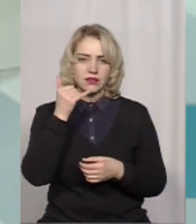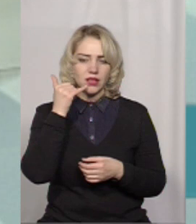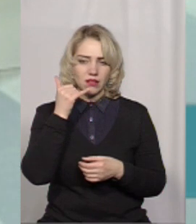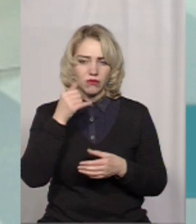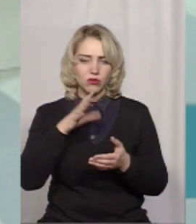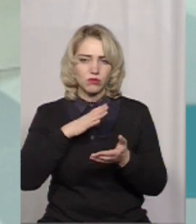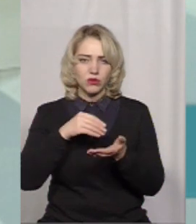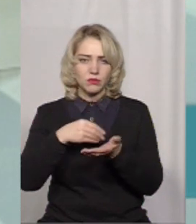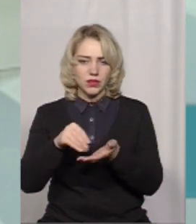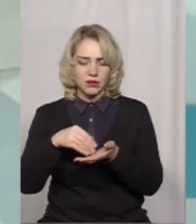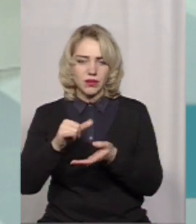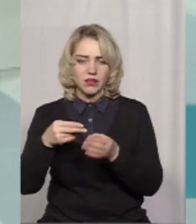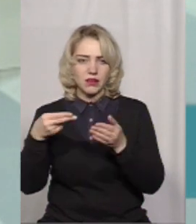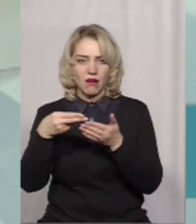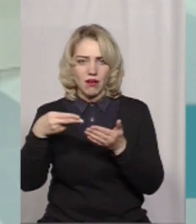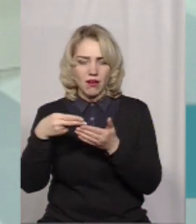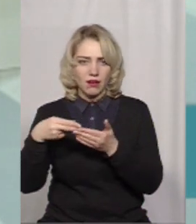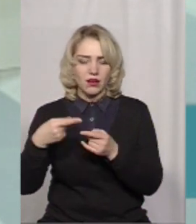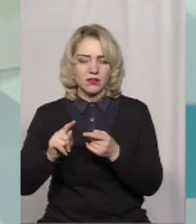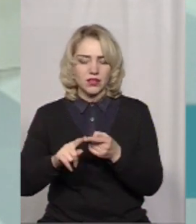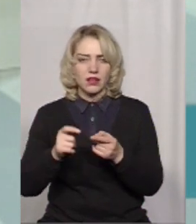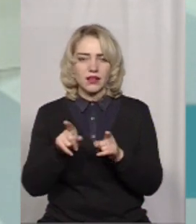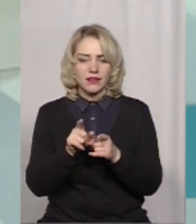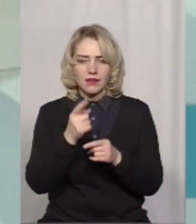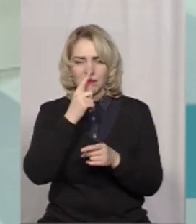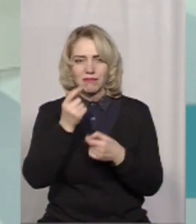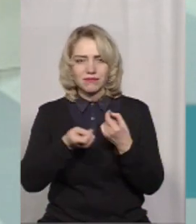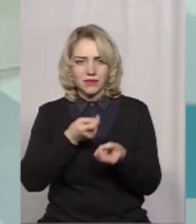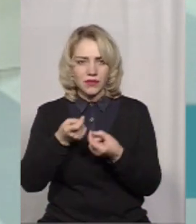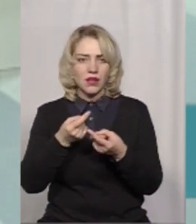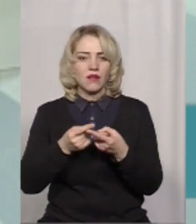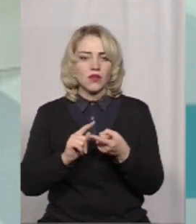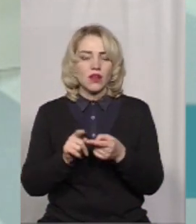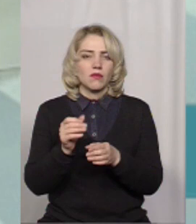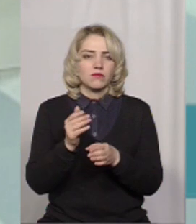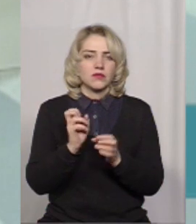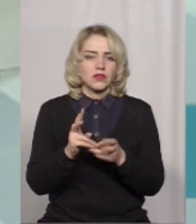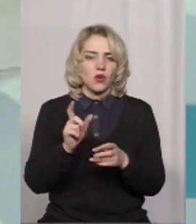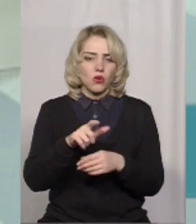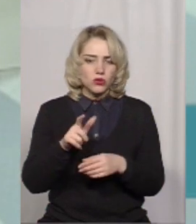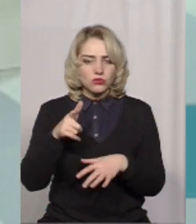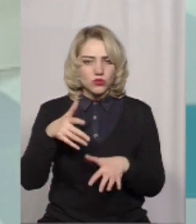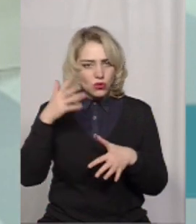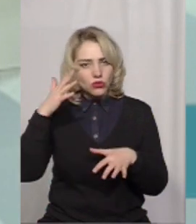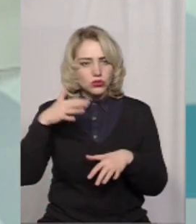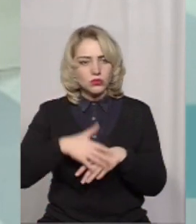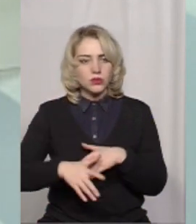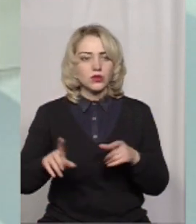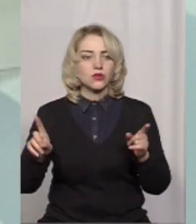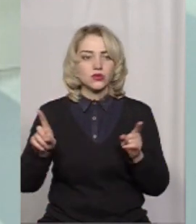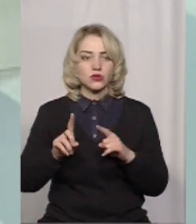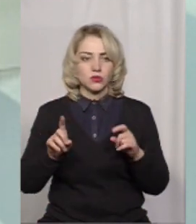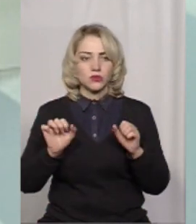Але такі маленькі кроки, вони поступово, людям стає зрозумілим, що,